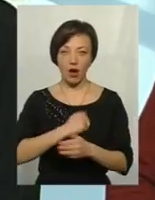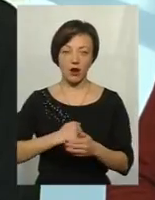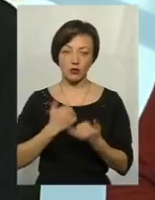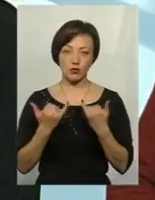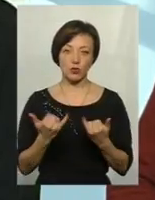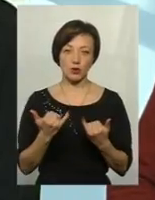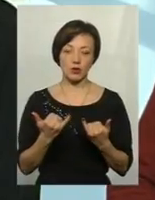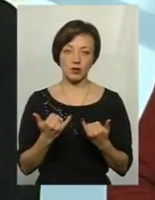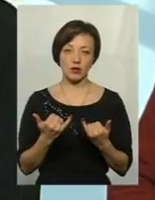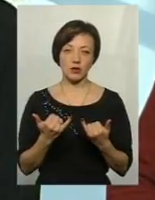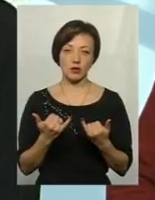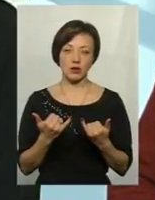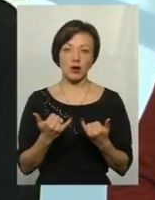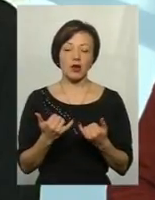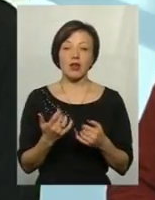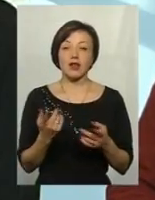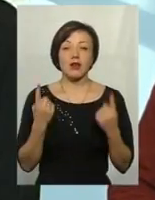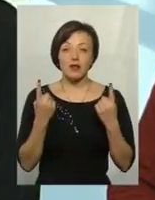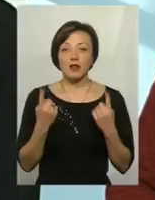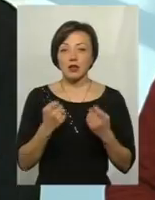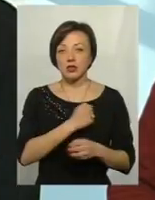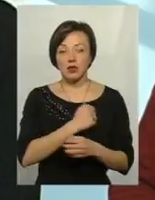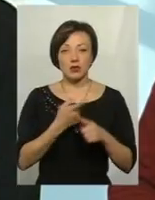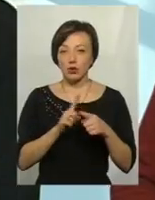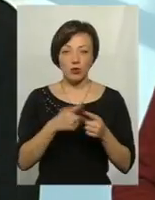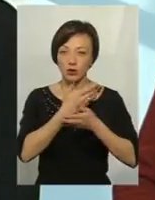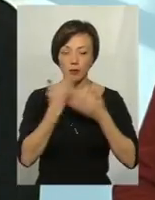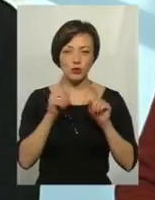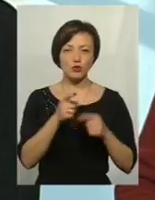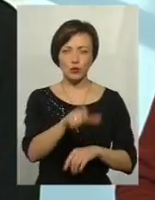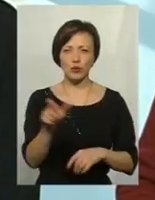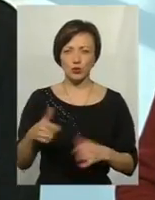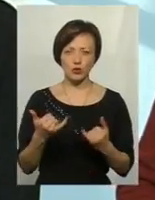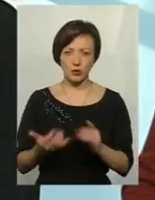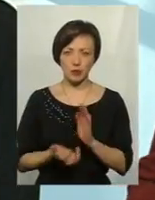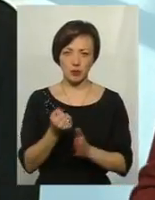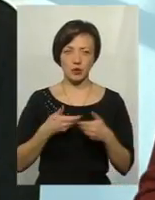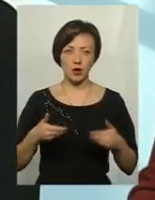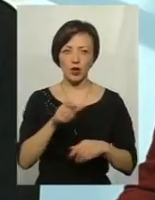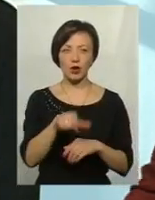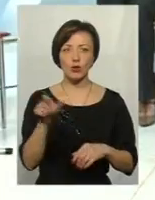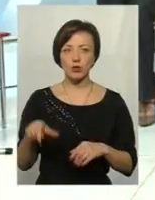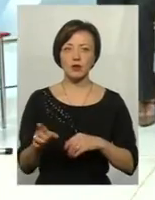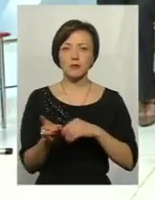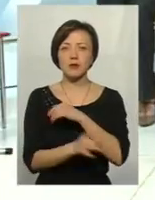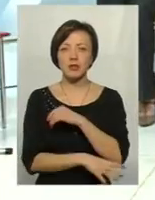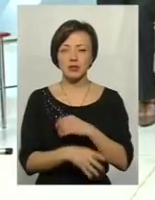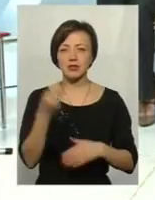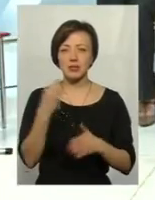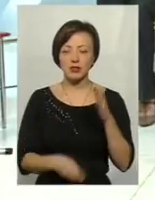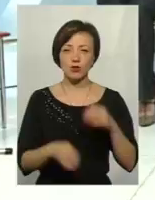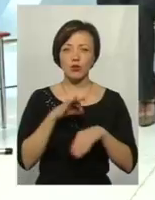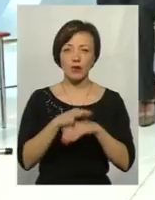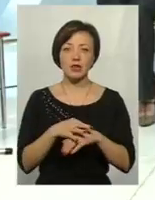сьогодні веде проти нас агресію. Цього, на превеликий жаль, не відбувається. Чому люди сьогодні нас підтримуються? Бо люди збіднені, знецінені,